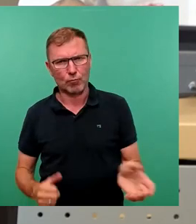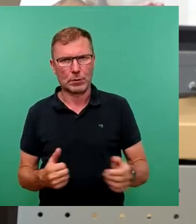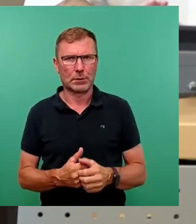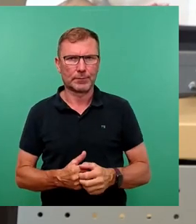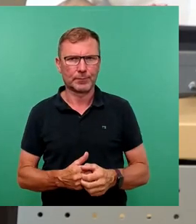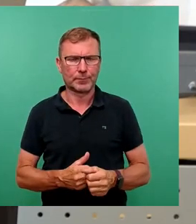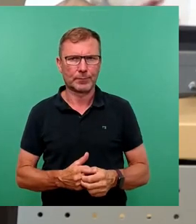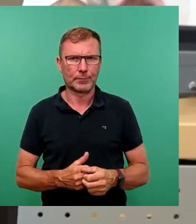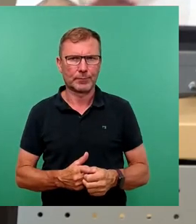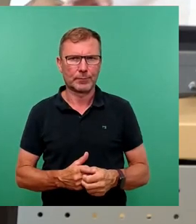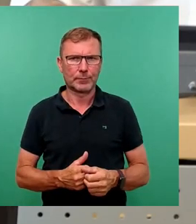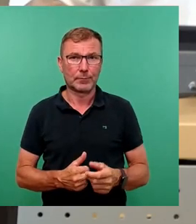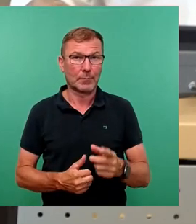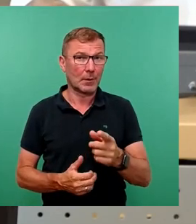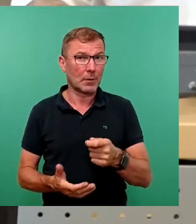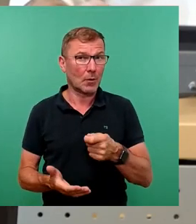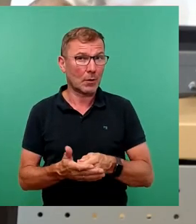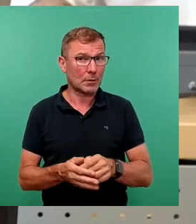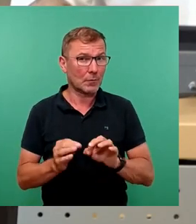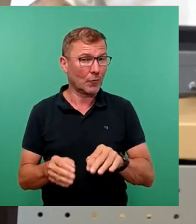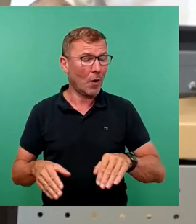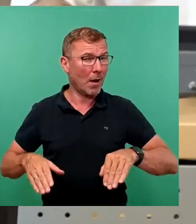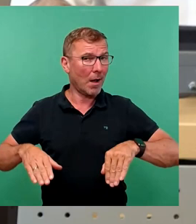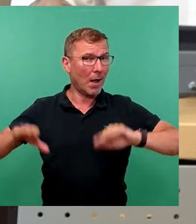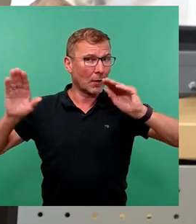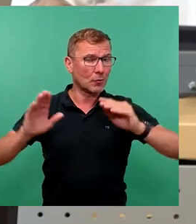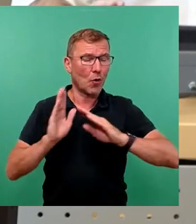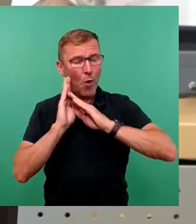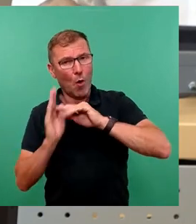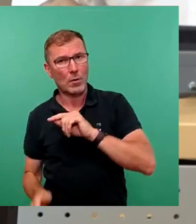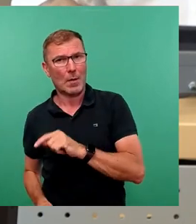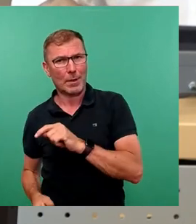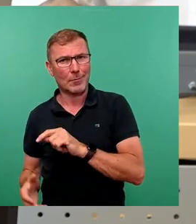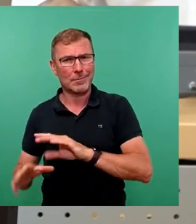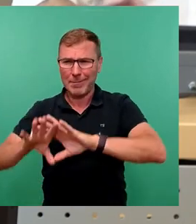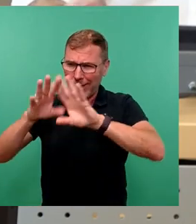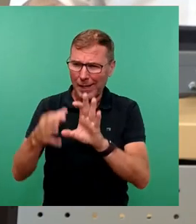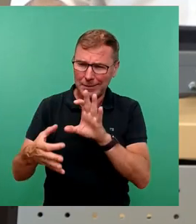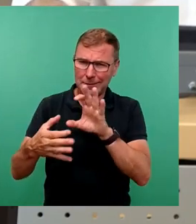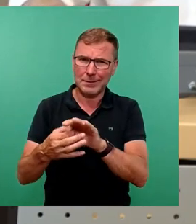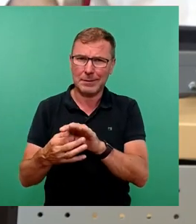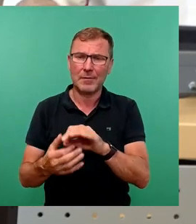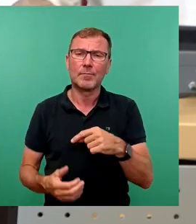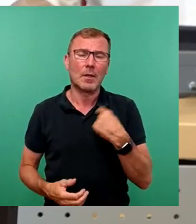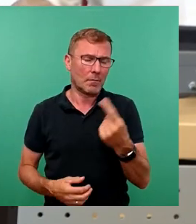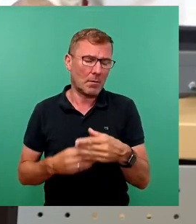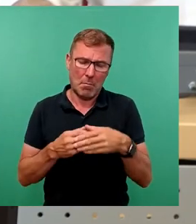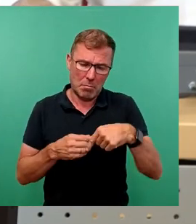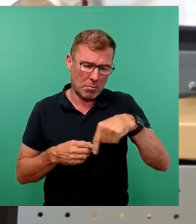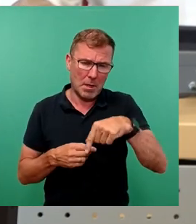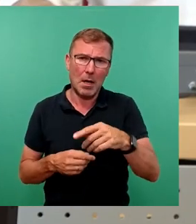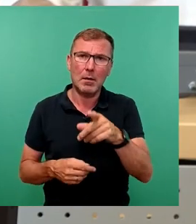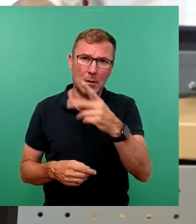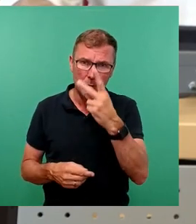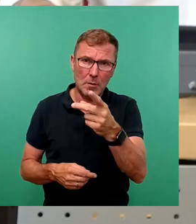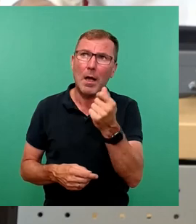Und was gerade die Kosten für die Asylunterbringung und allem, was damit im Zusammenhang steht, werden wir in naher Zukunft hier noch Summen hören